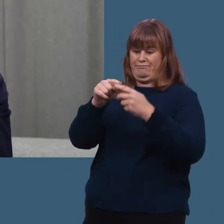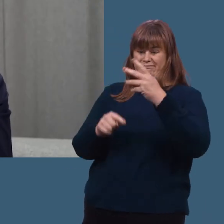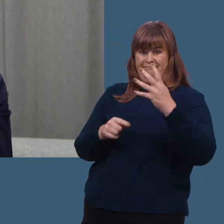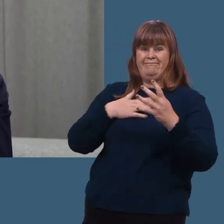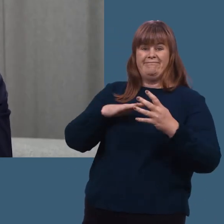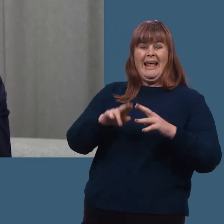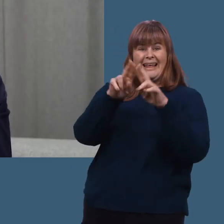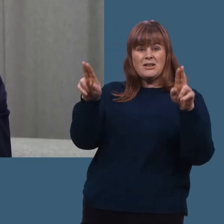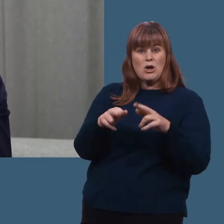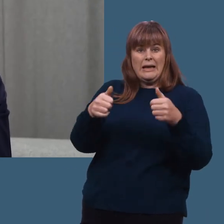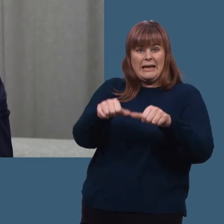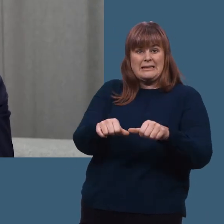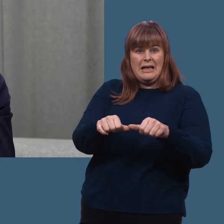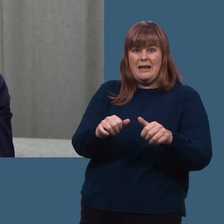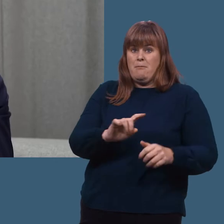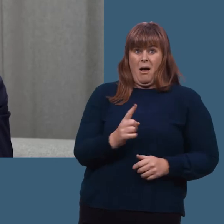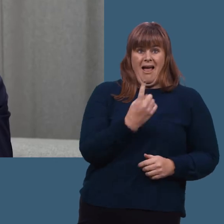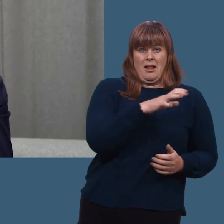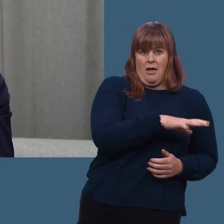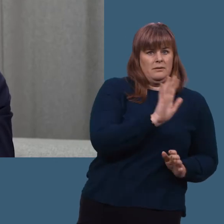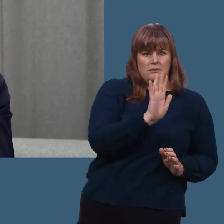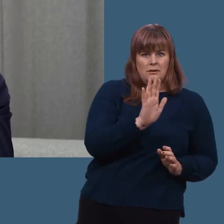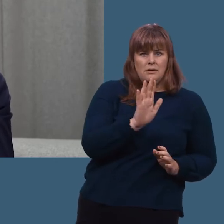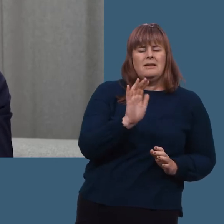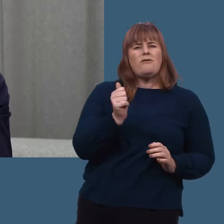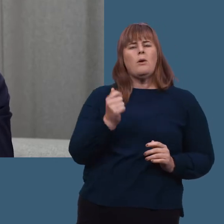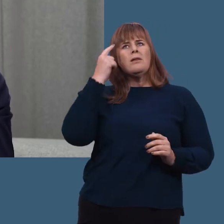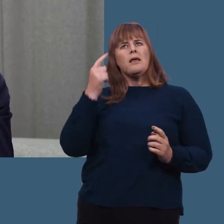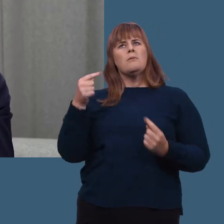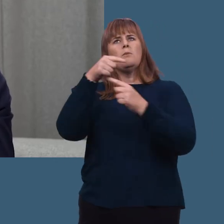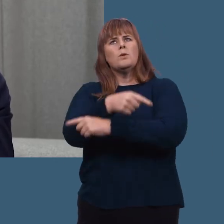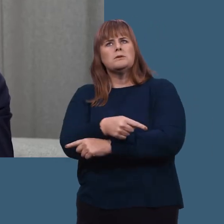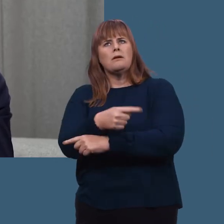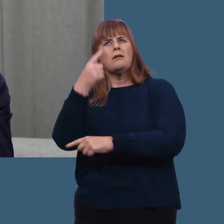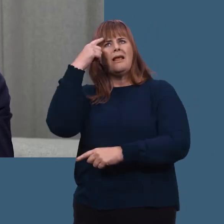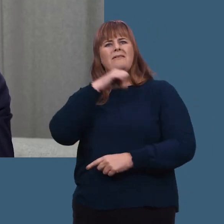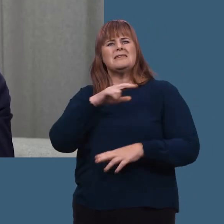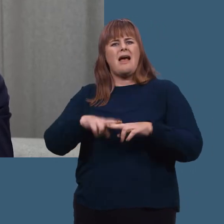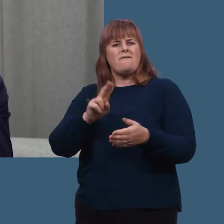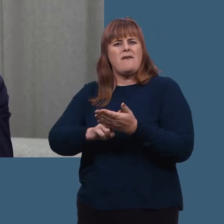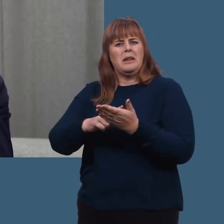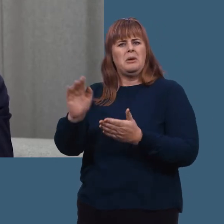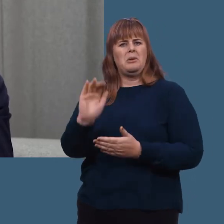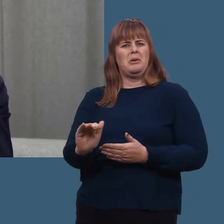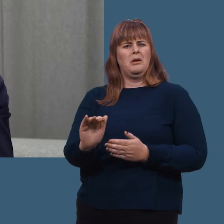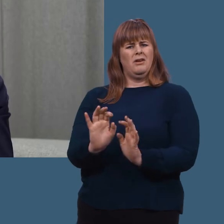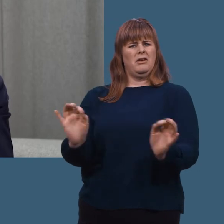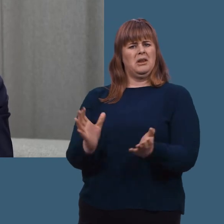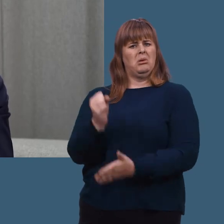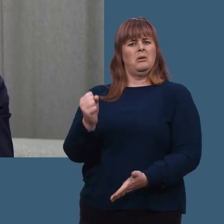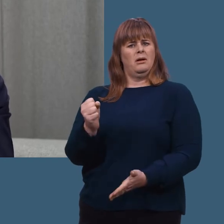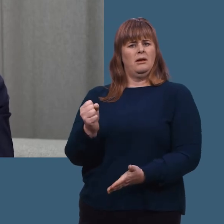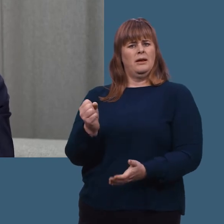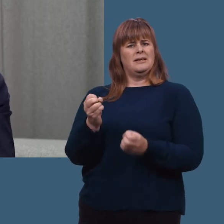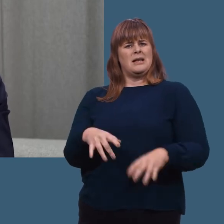nevner der, de er jo internasjonale, det er ikke bare ett land. Så man kan begynne andre veien og tenke liksom, tenk om vi ikke hadde FN, hvor fint det hadde vært. Da